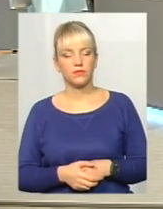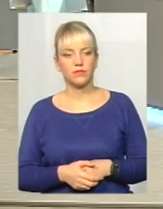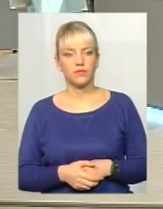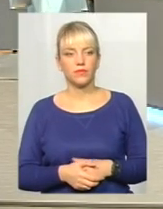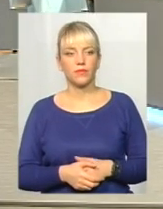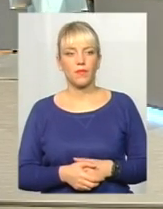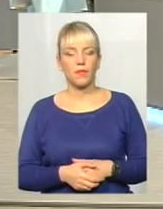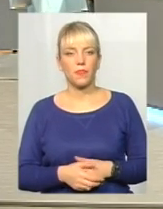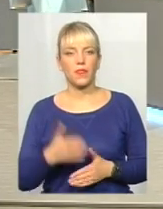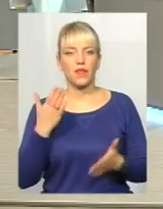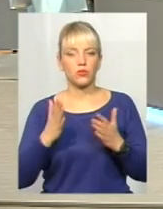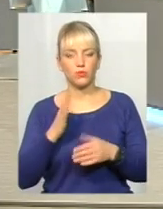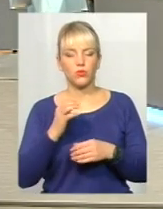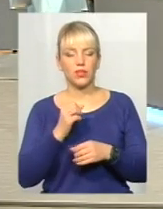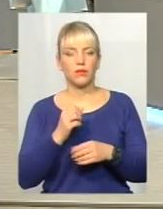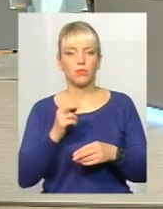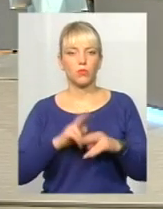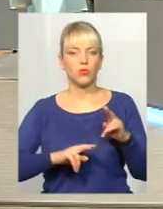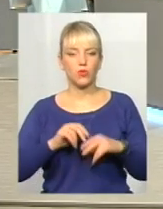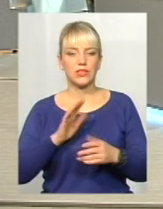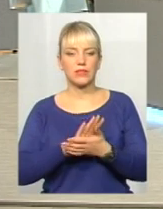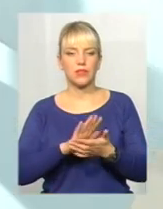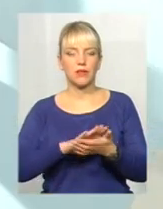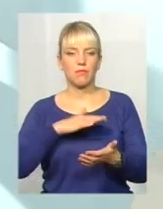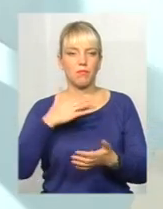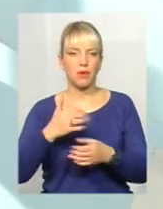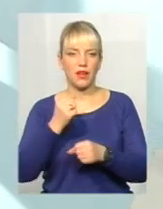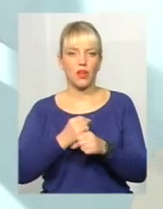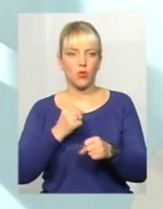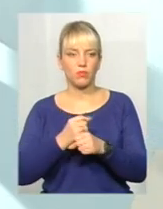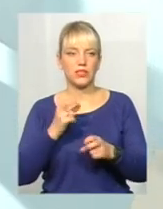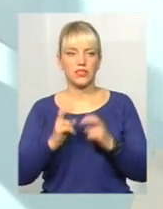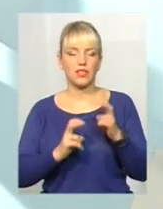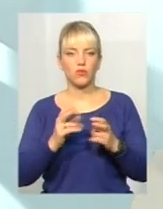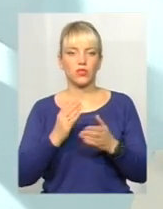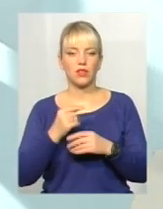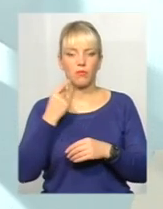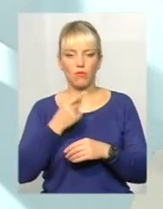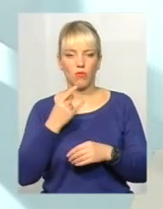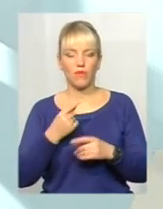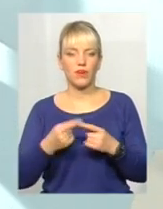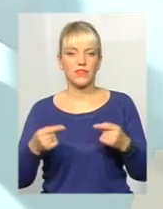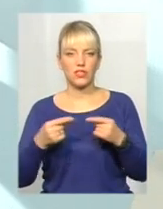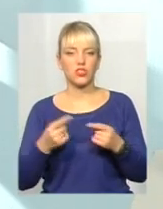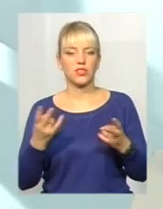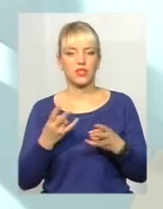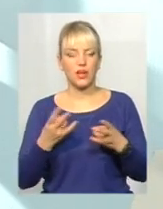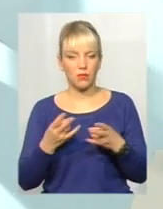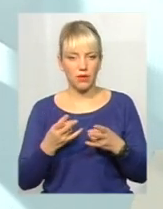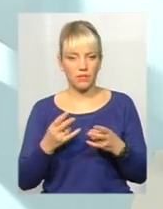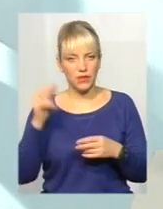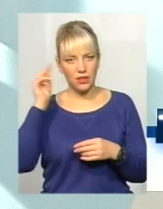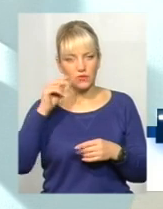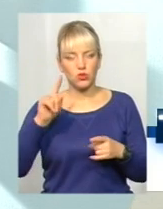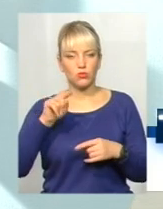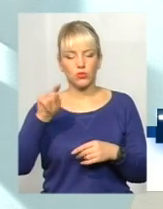Знову ж таки, якщо буде побудований сміттєпереробний завод, про що зараз йде мова і визначається, який він має бути, треба навчити, щоб